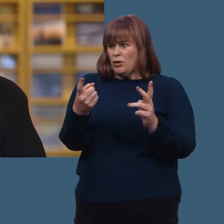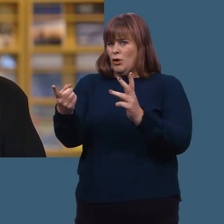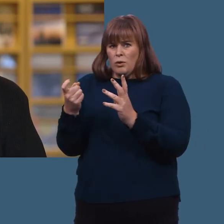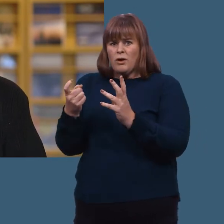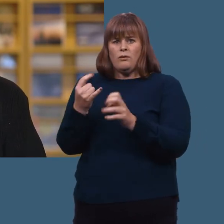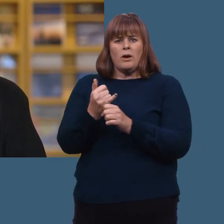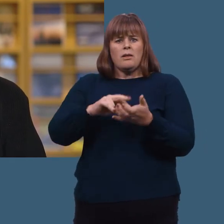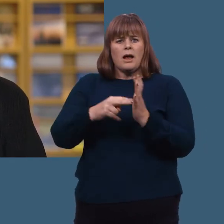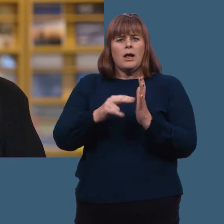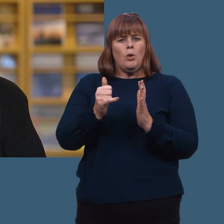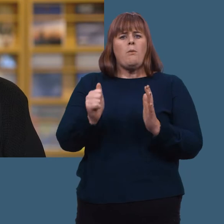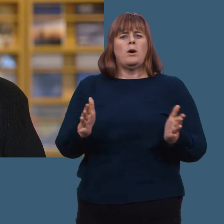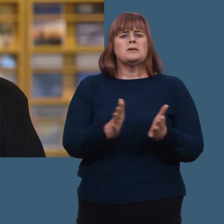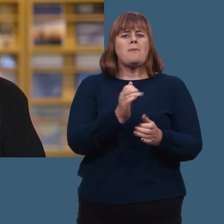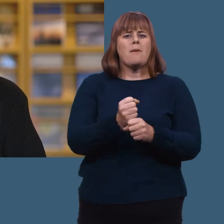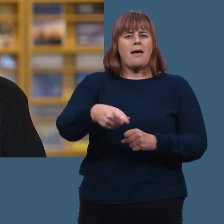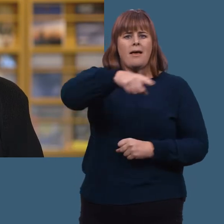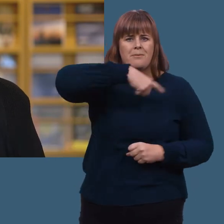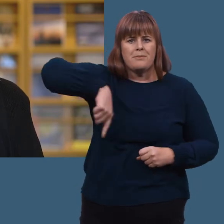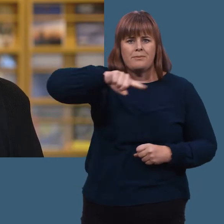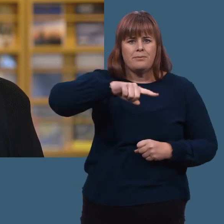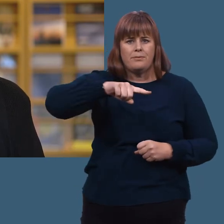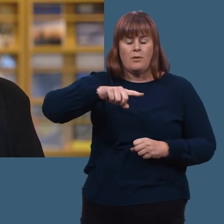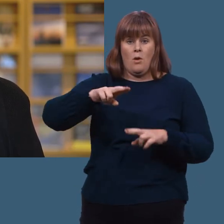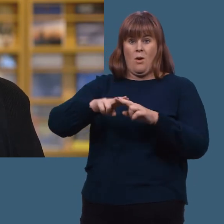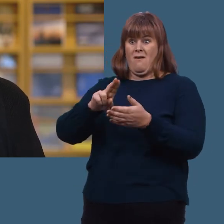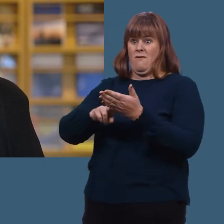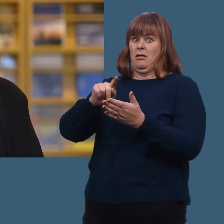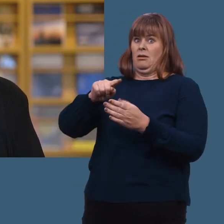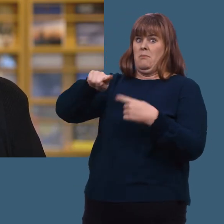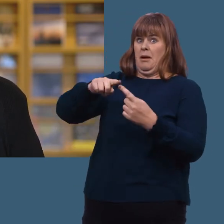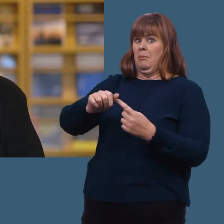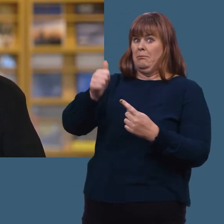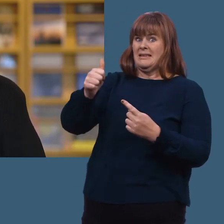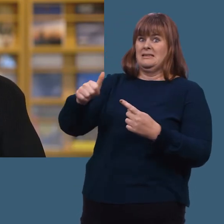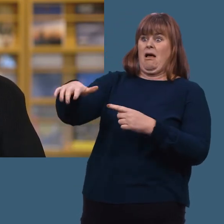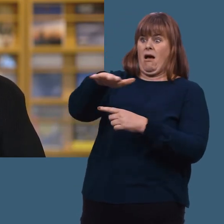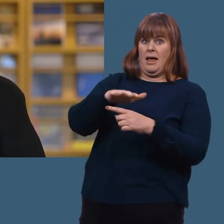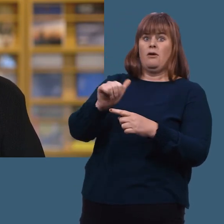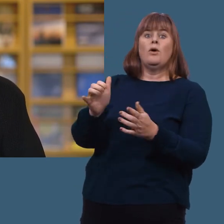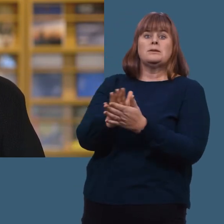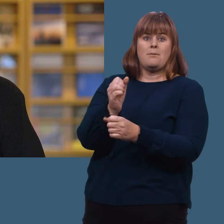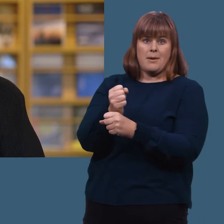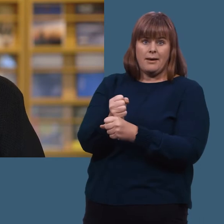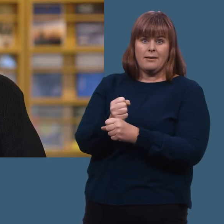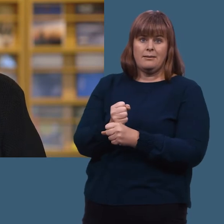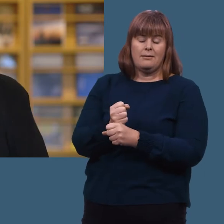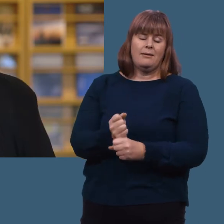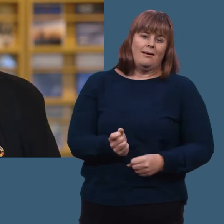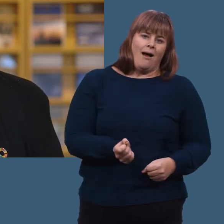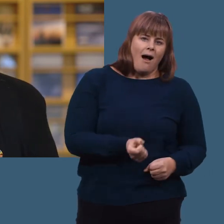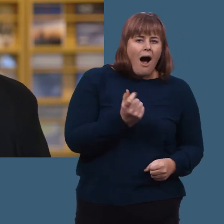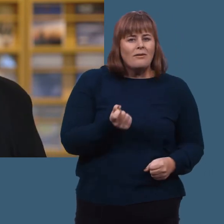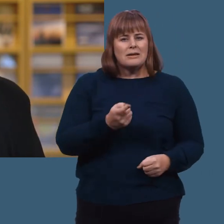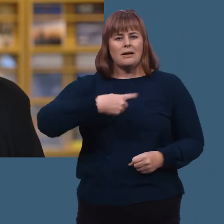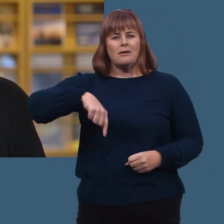så må vi samarbeide. FN er en av de aller beste arenaene for samarbeid. Noen